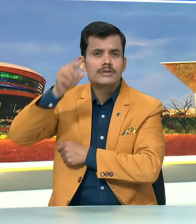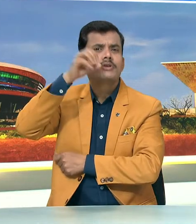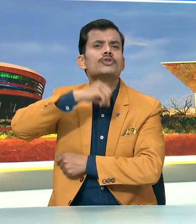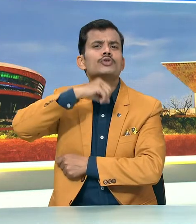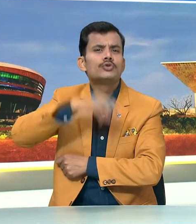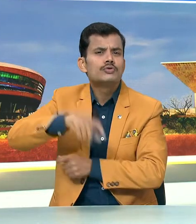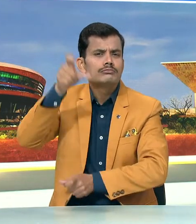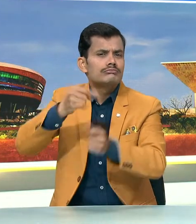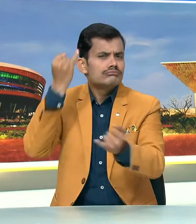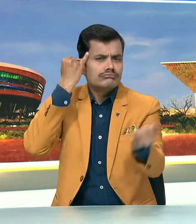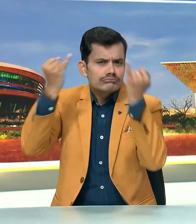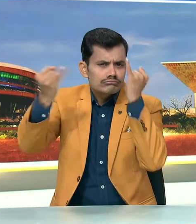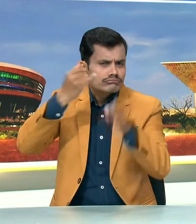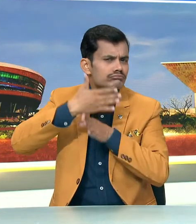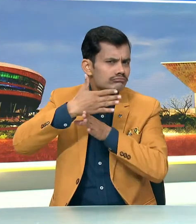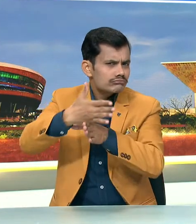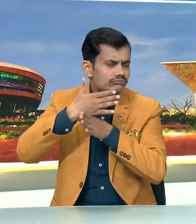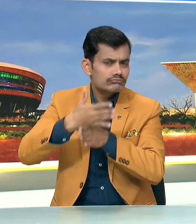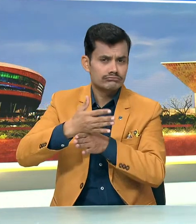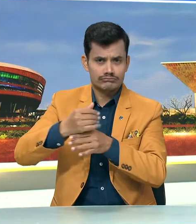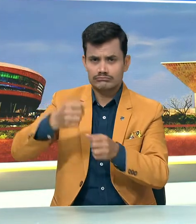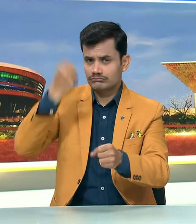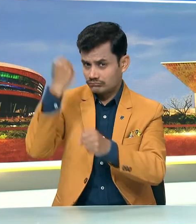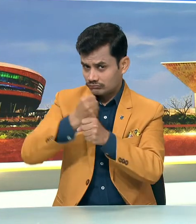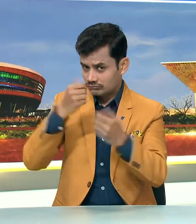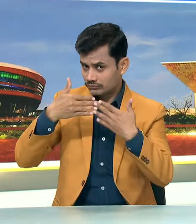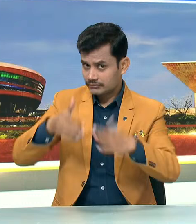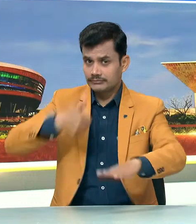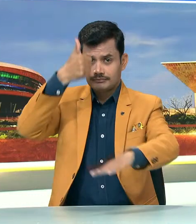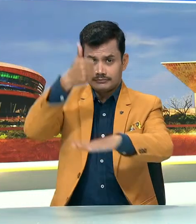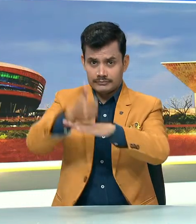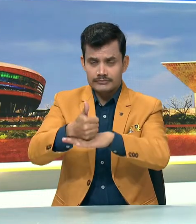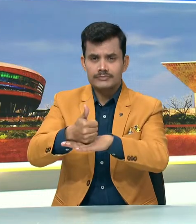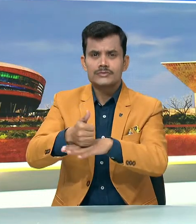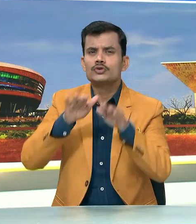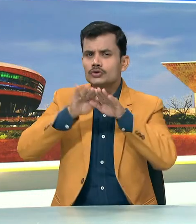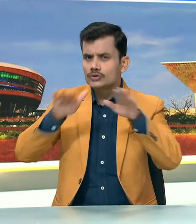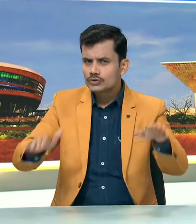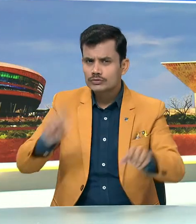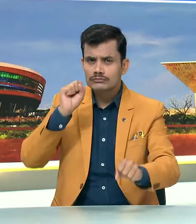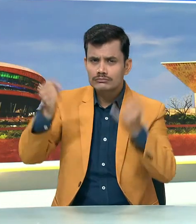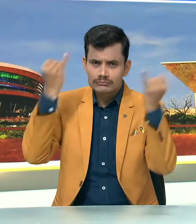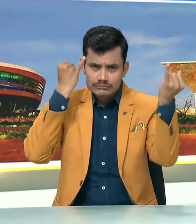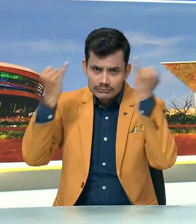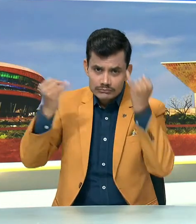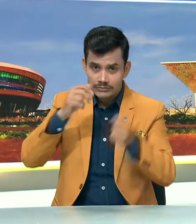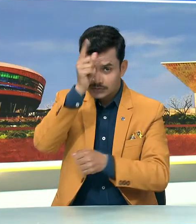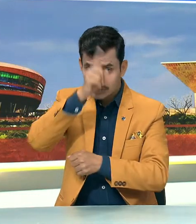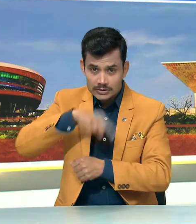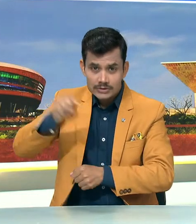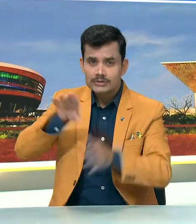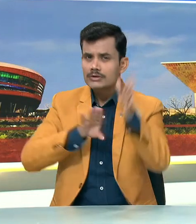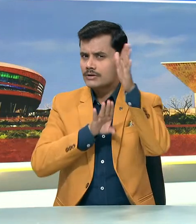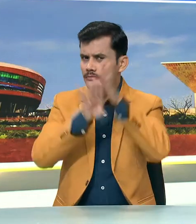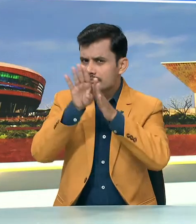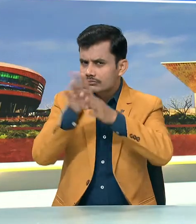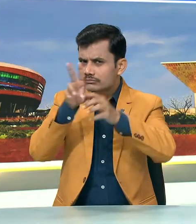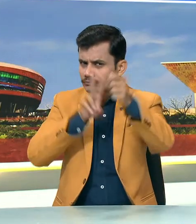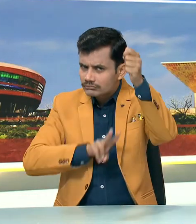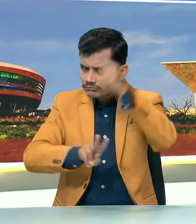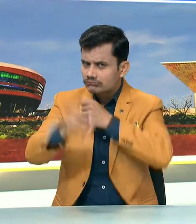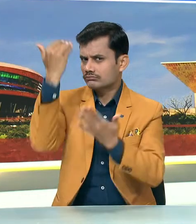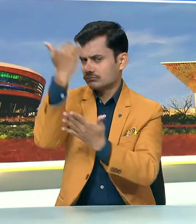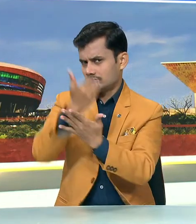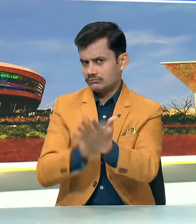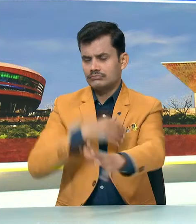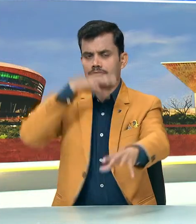इस अभियान की शुरुआत करेंगे उन्होंने कहा कि विध्यार्थियों के विचारों को विकसित भारत के द्रिष्टी कोड में शामिल